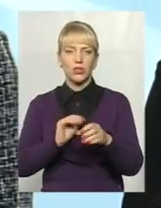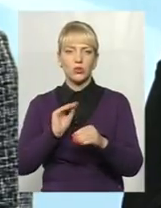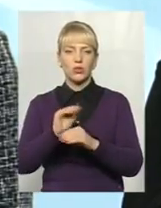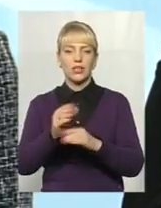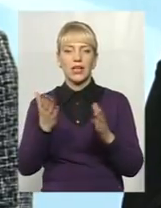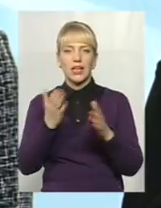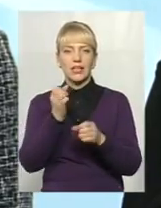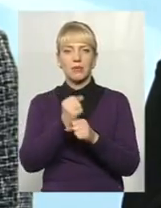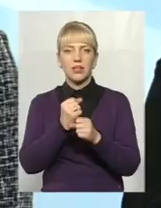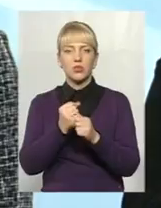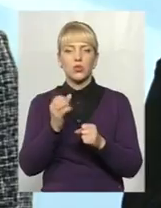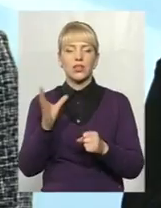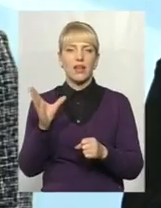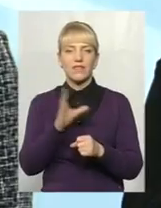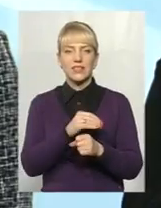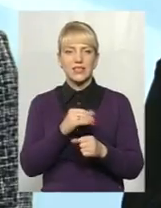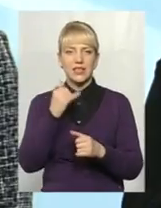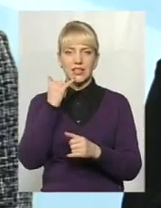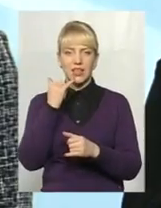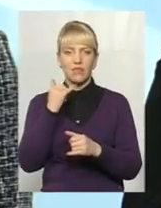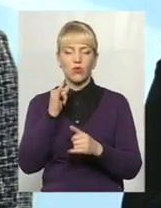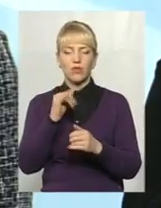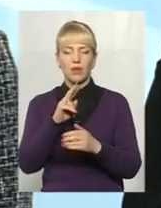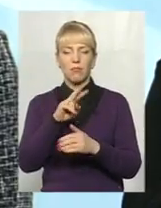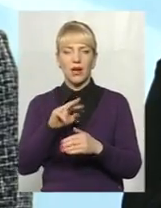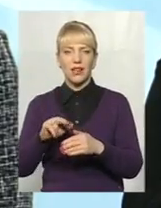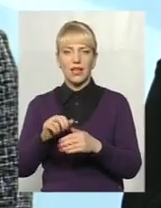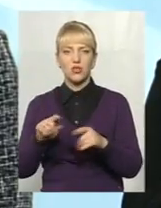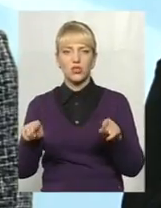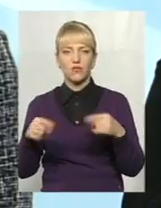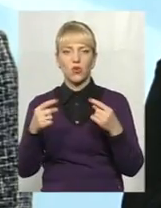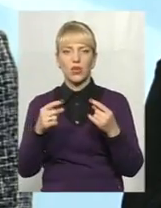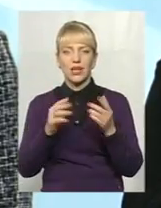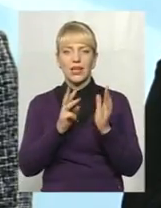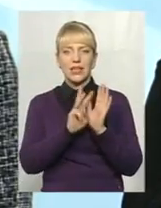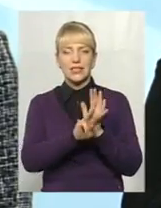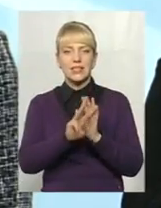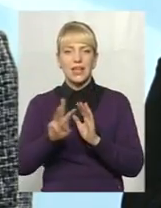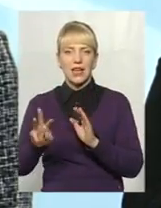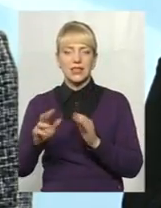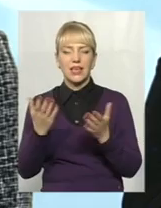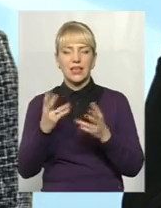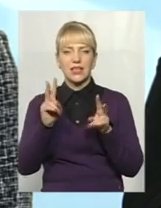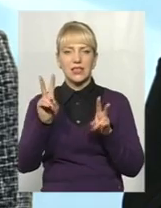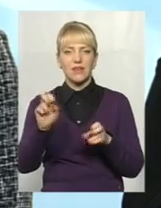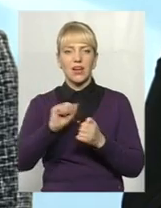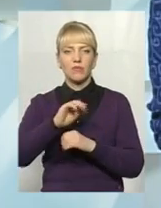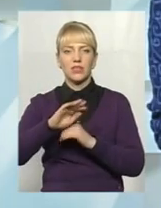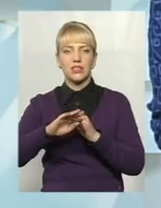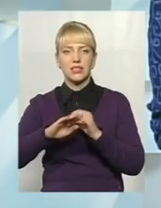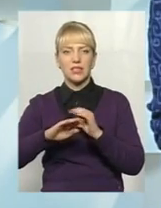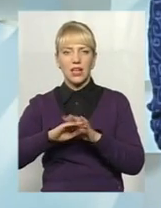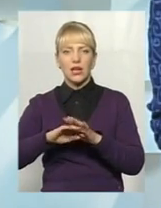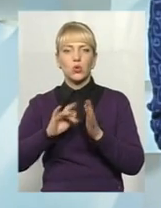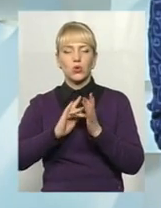всіх видів телефону, і паралельно створили сайт, який називається Каменець-Туристичний, де можна отримати повністю всю